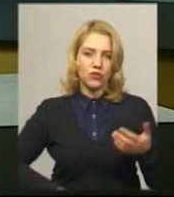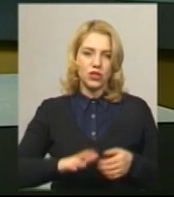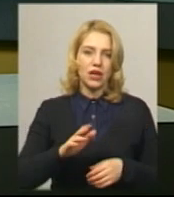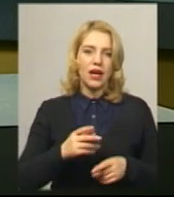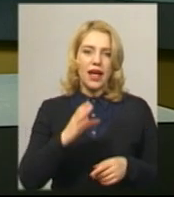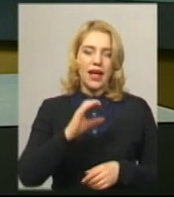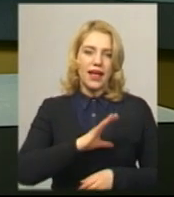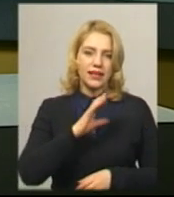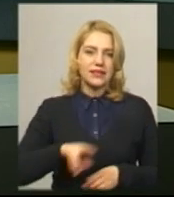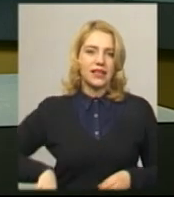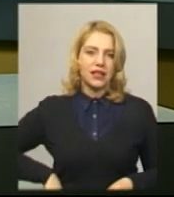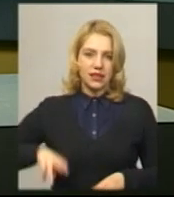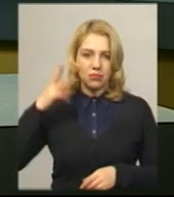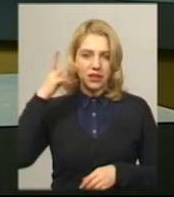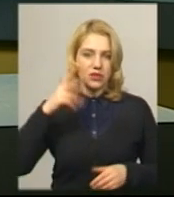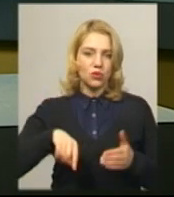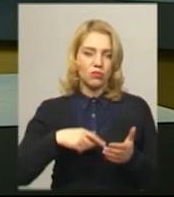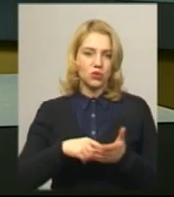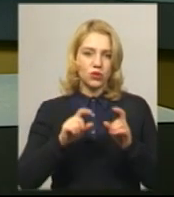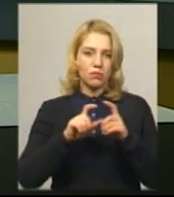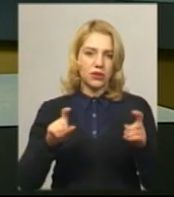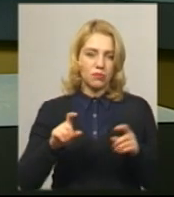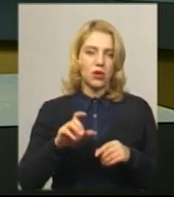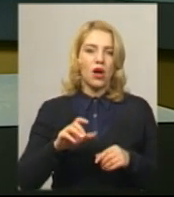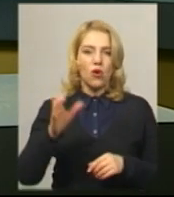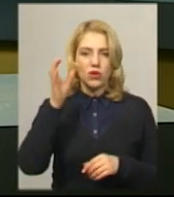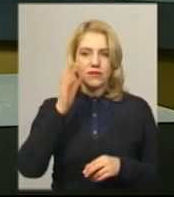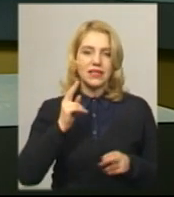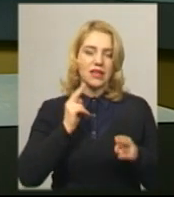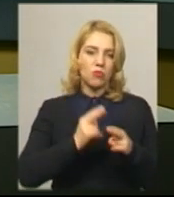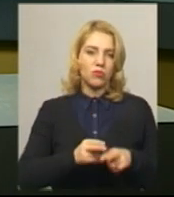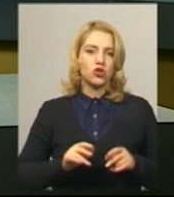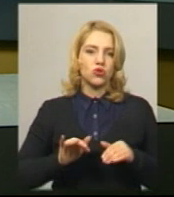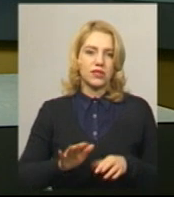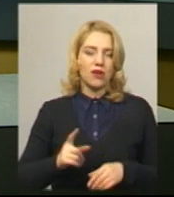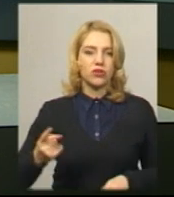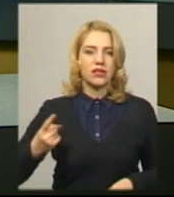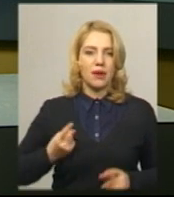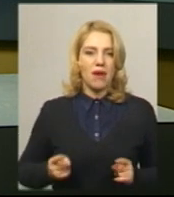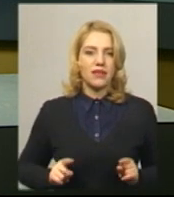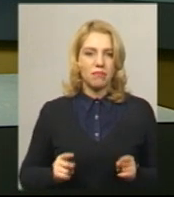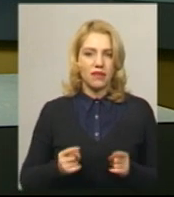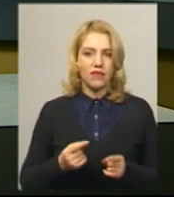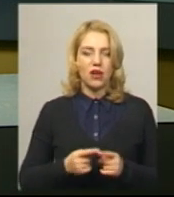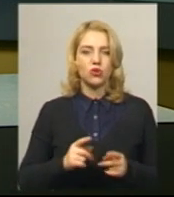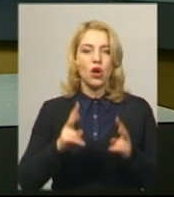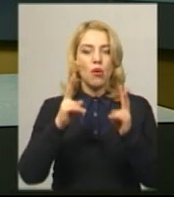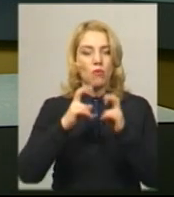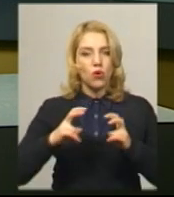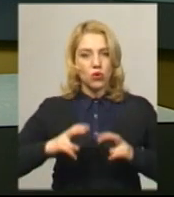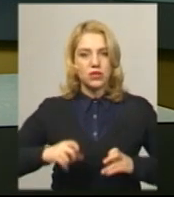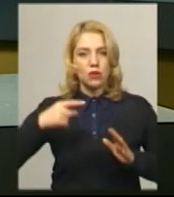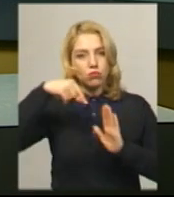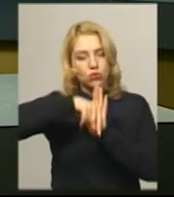-директору Хмельницького міського департаменту освіти запобіжного заходу у вигляді тримання під вартою. Щодо розгляду справи по суті, то її